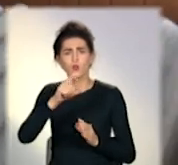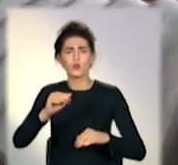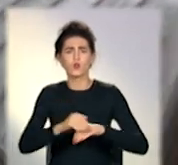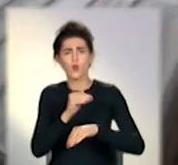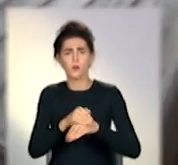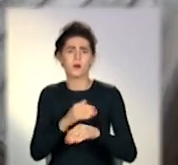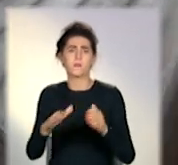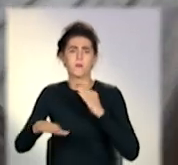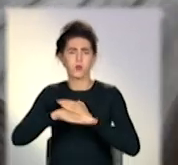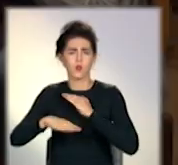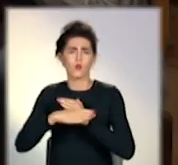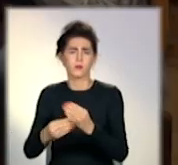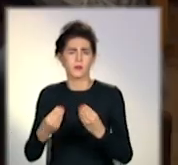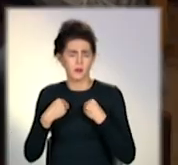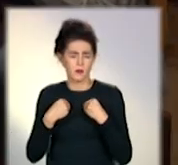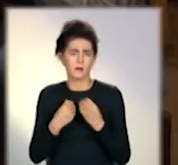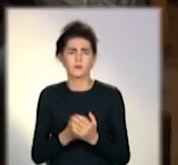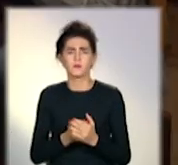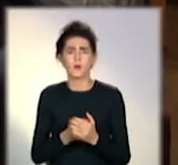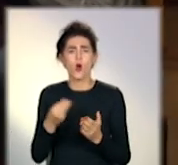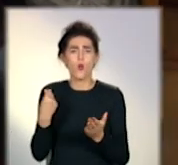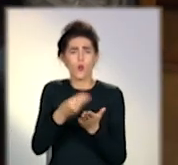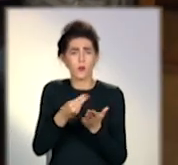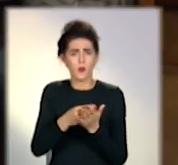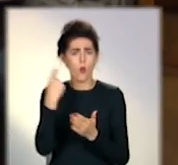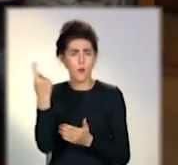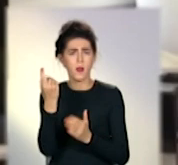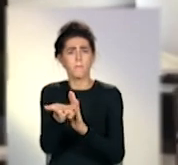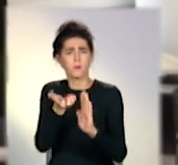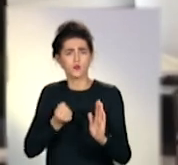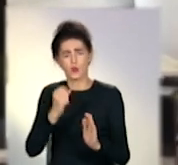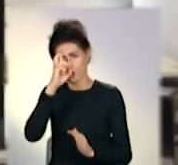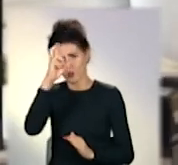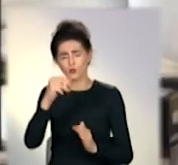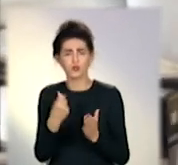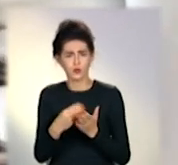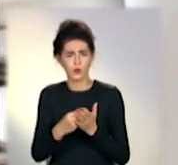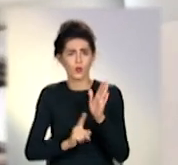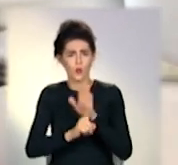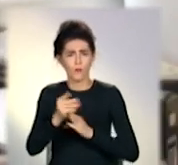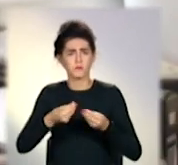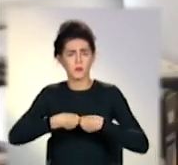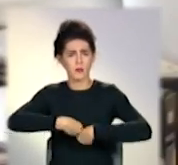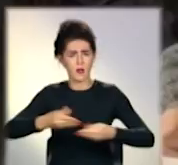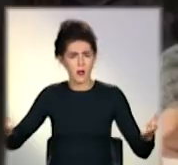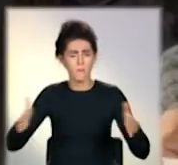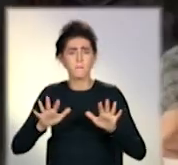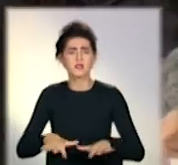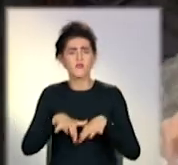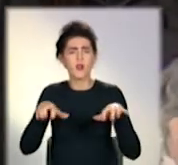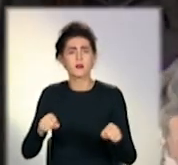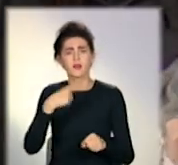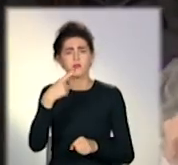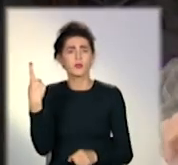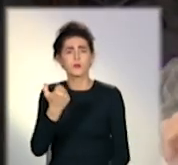хороші, замечательні люди. Про те, що компенсації область отримала з держбюджету і починає роздавати, місцева влада заявила